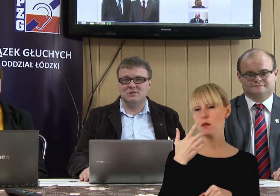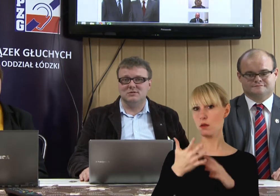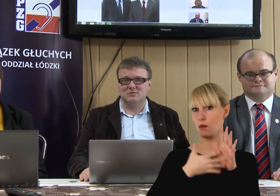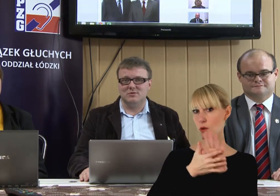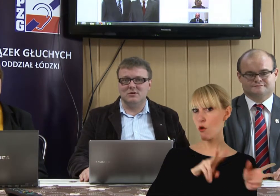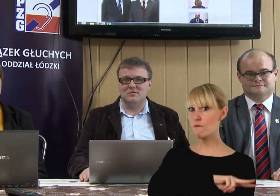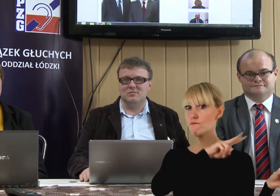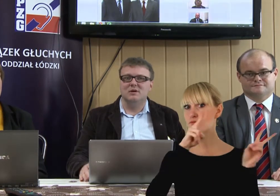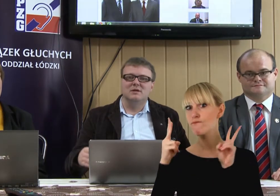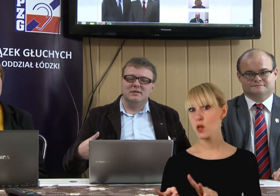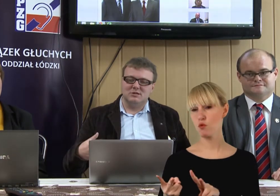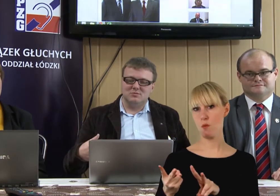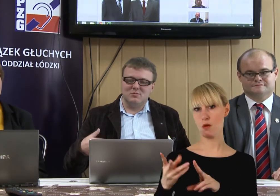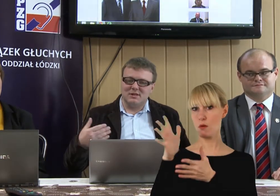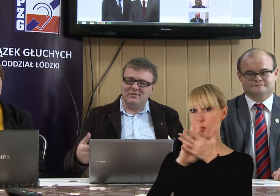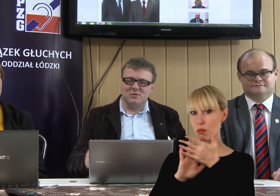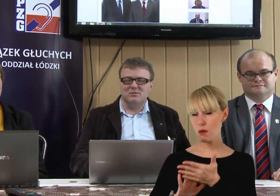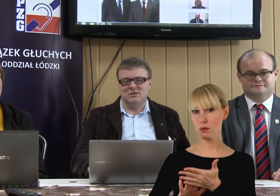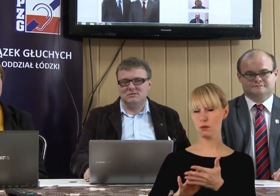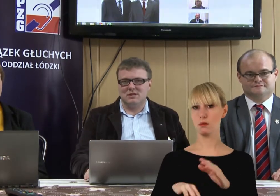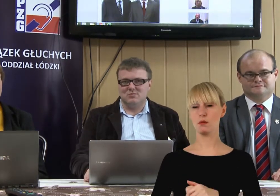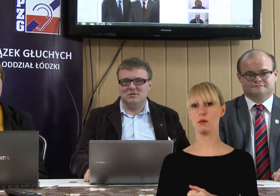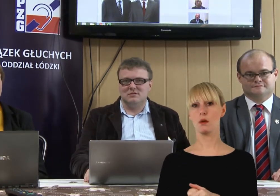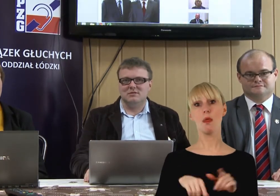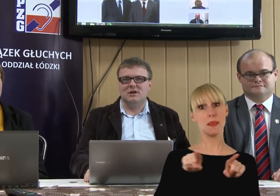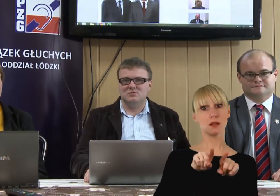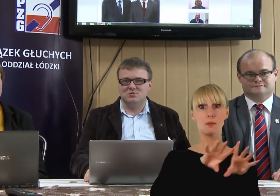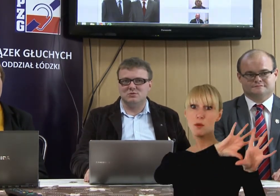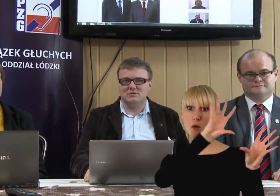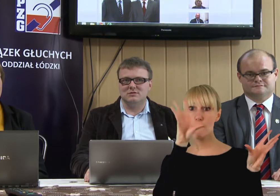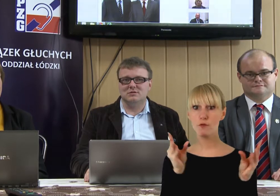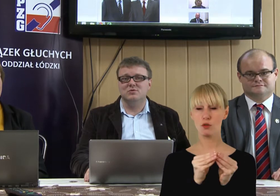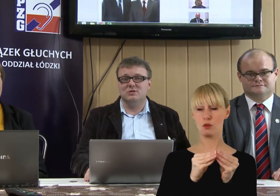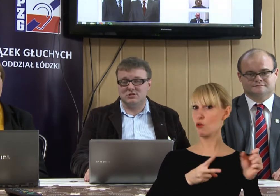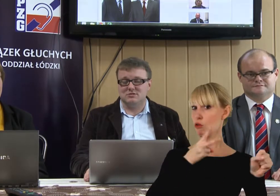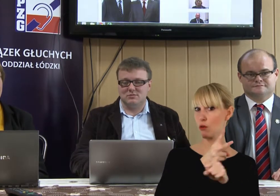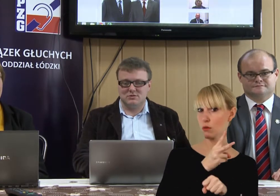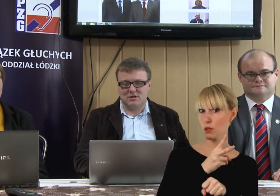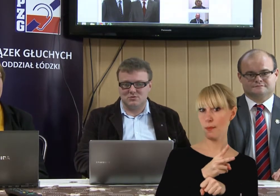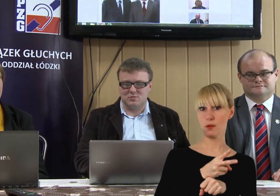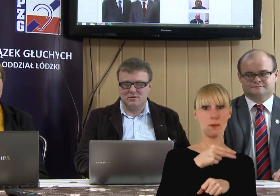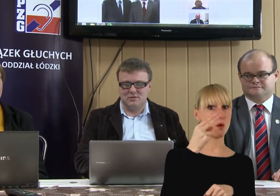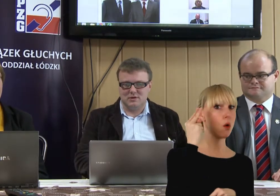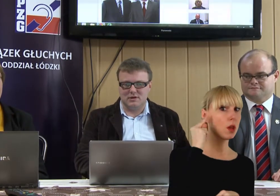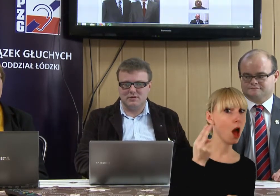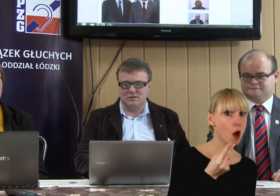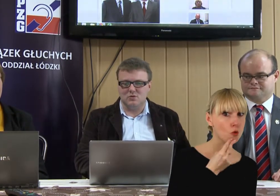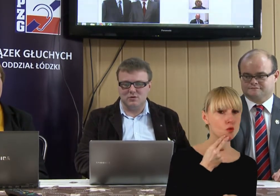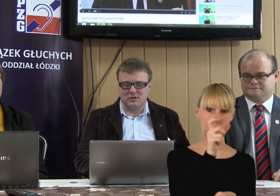polskim języku migowym, tak żeby materiał, który jest dostępny dla osób słyszących, był też dostępny dla osób